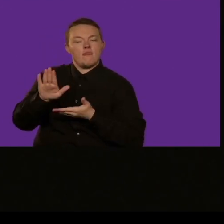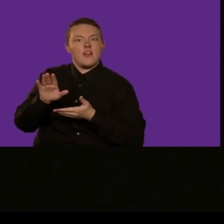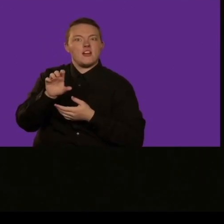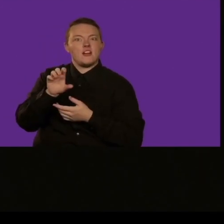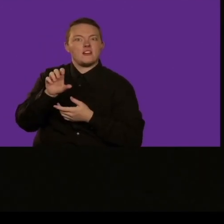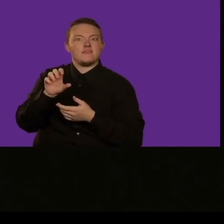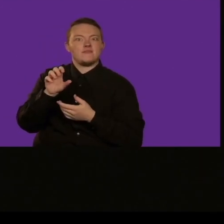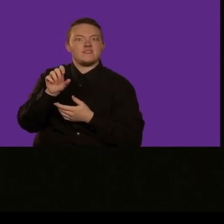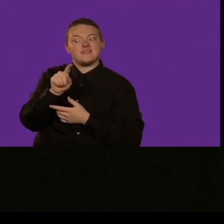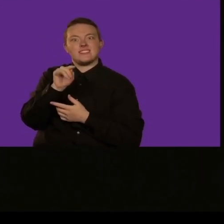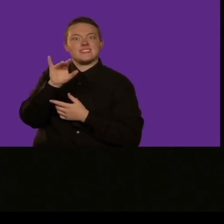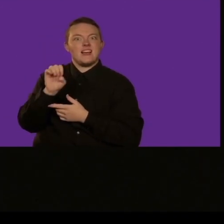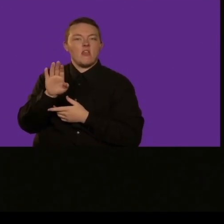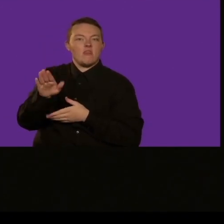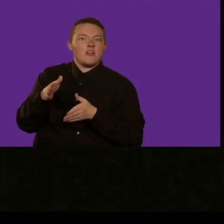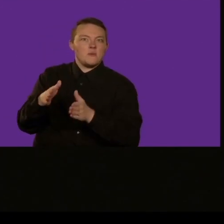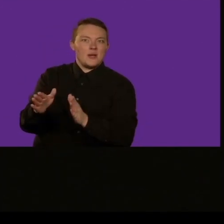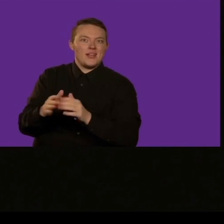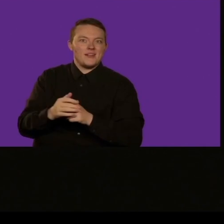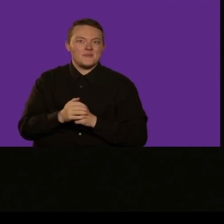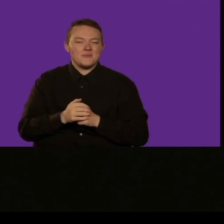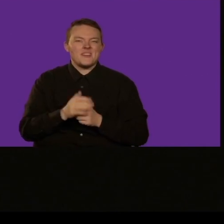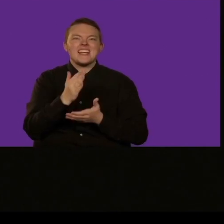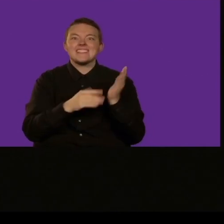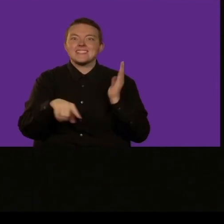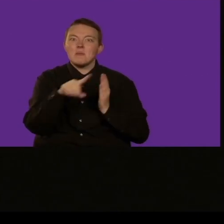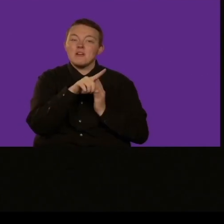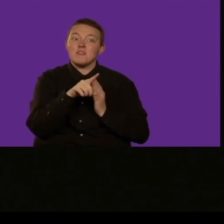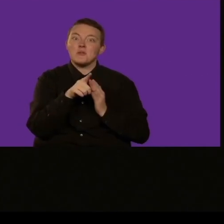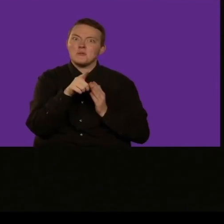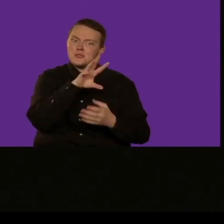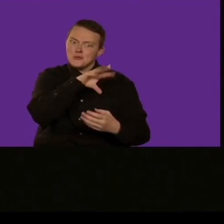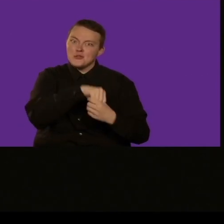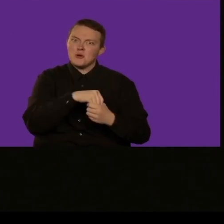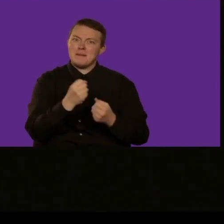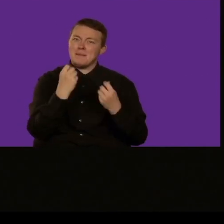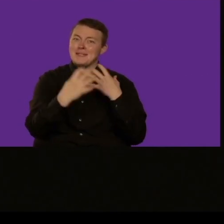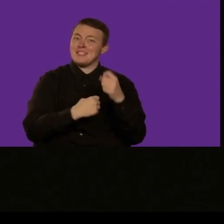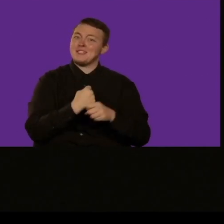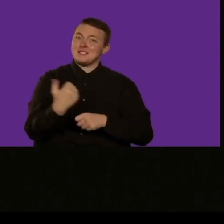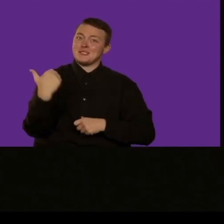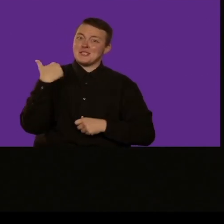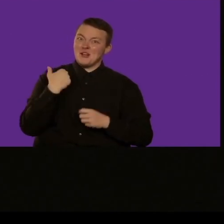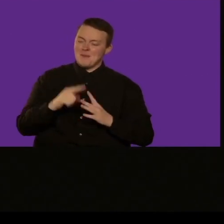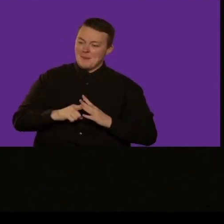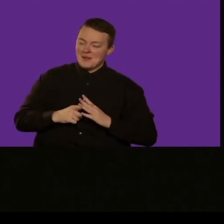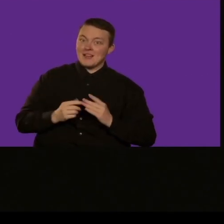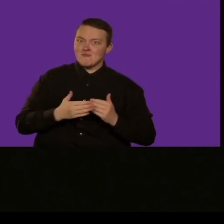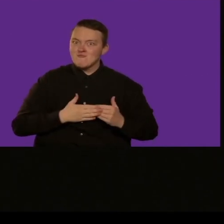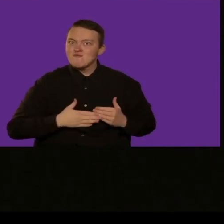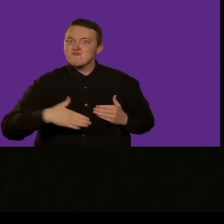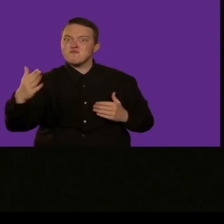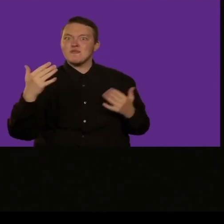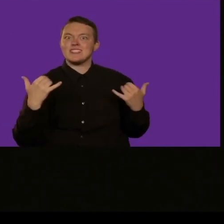e vogliamo accompagnarvi per poter iniziare questo viaggio di creatività in questo programma.